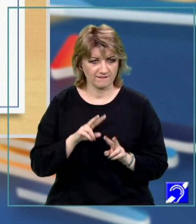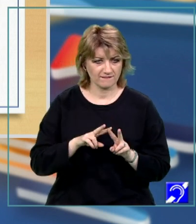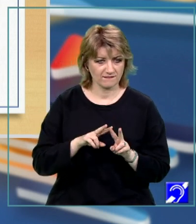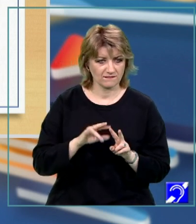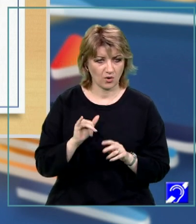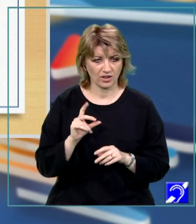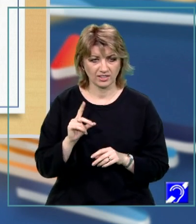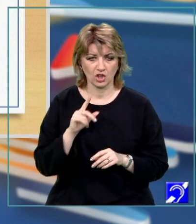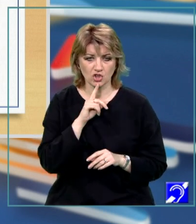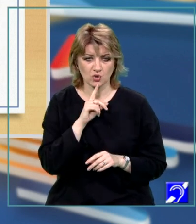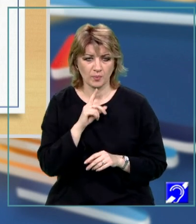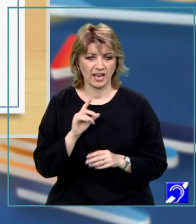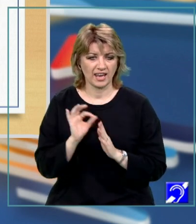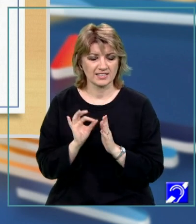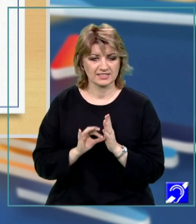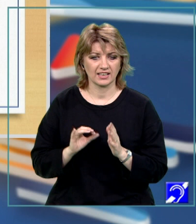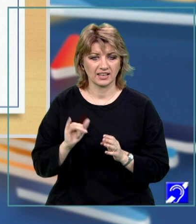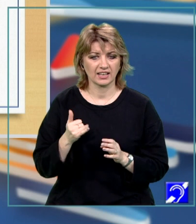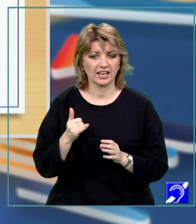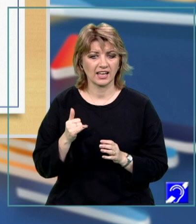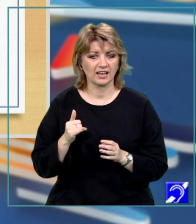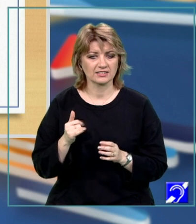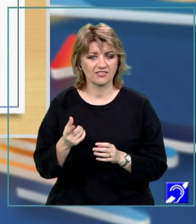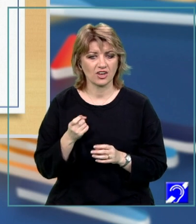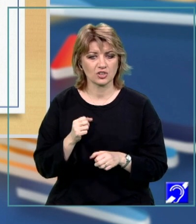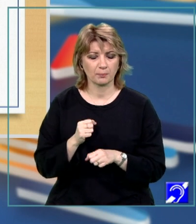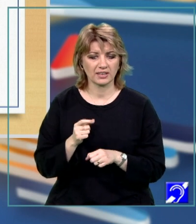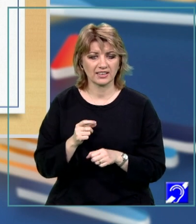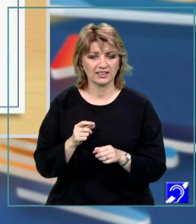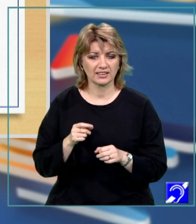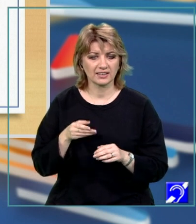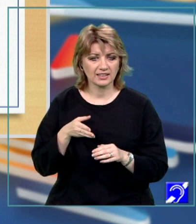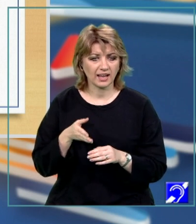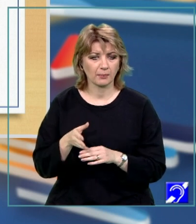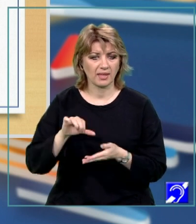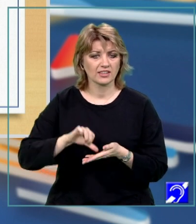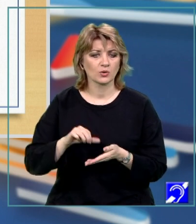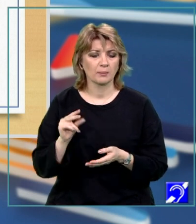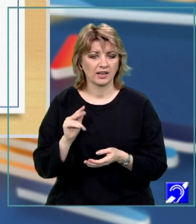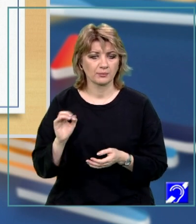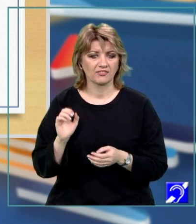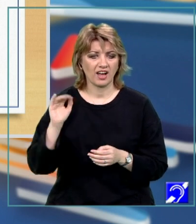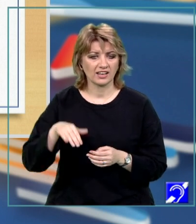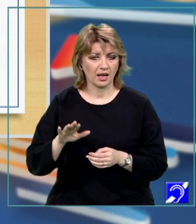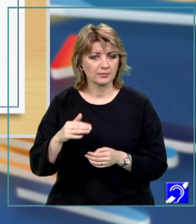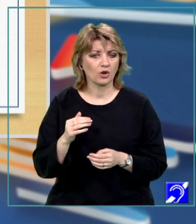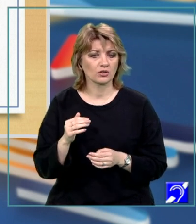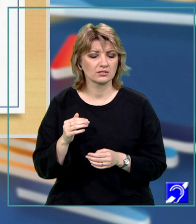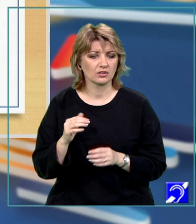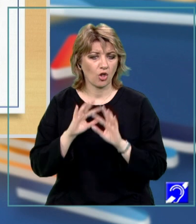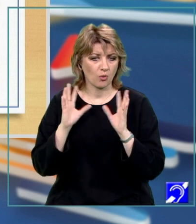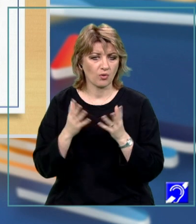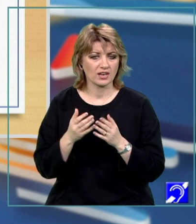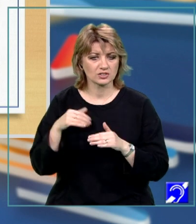este utilizat atunci când returnarea rezultatului se face prin intermediul parametrilor variabilelor globale sau atunci când subprogramul